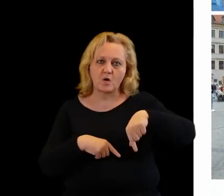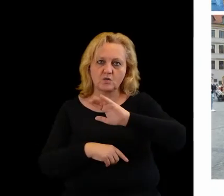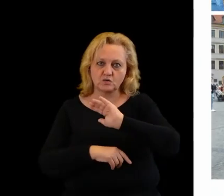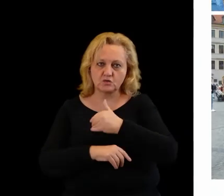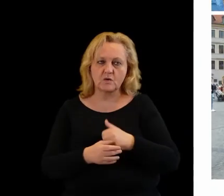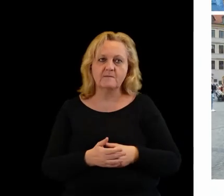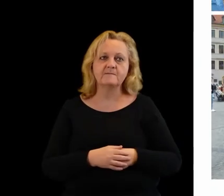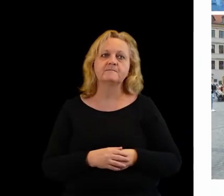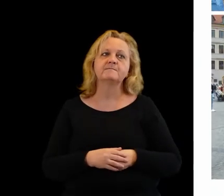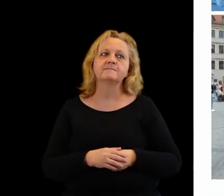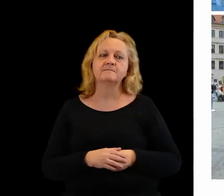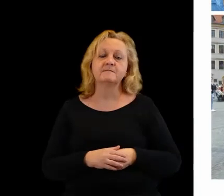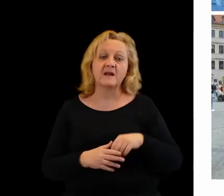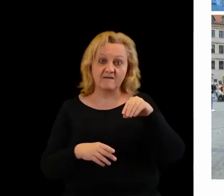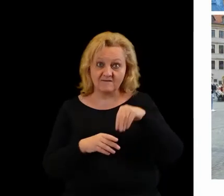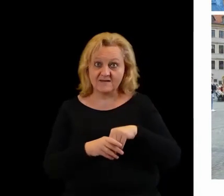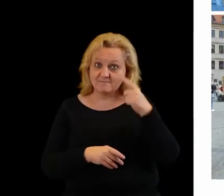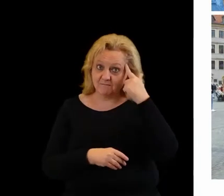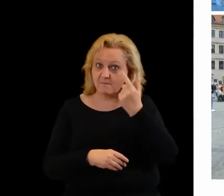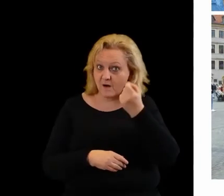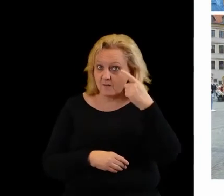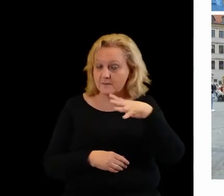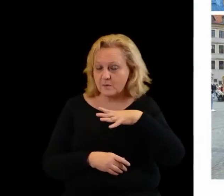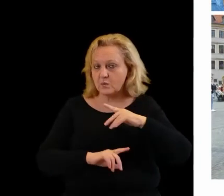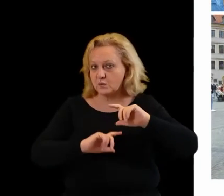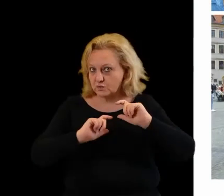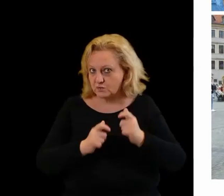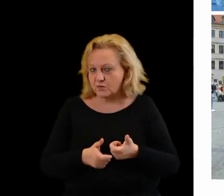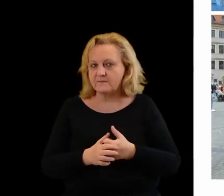szkoły. między innymi w ramach tych inicjatyw